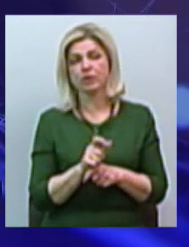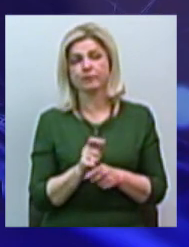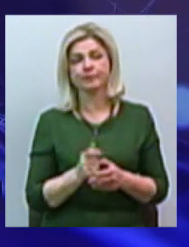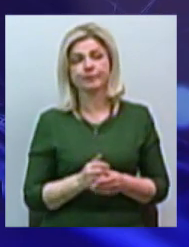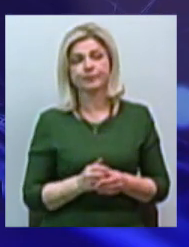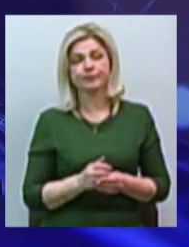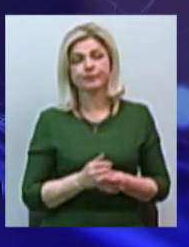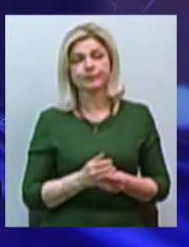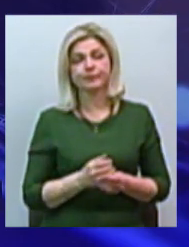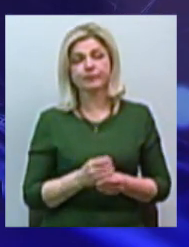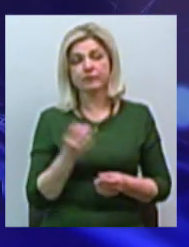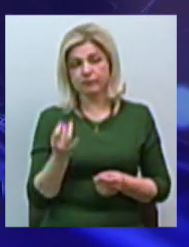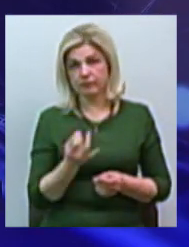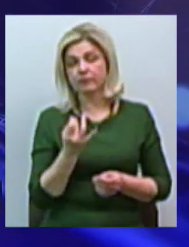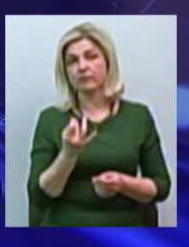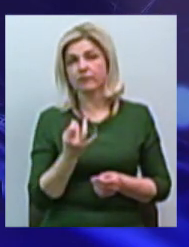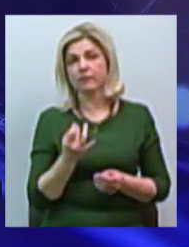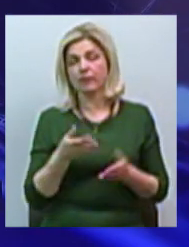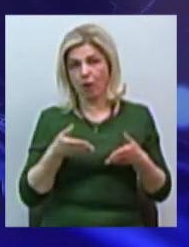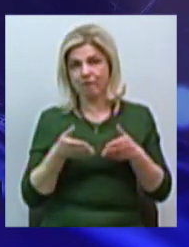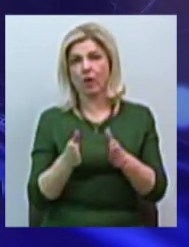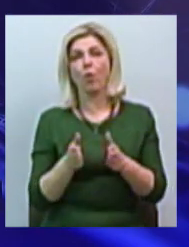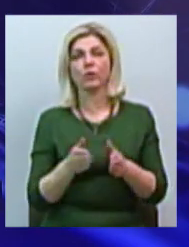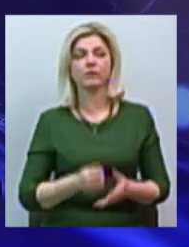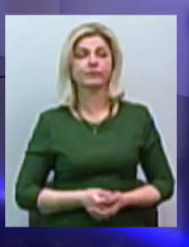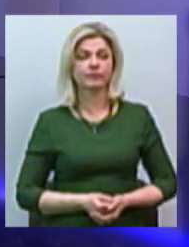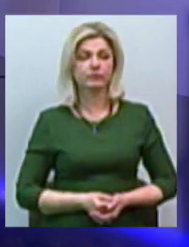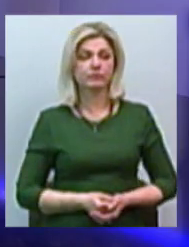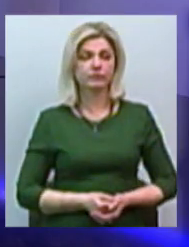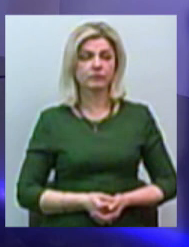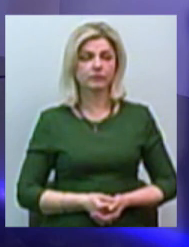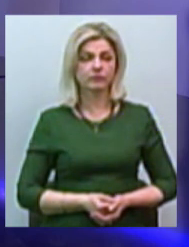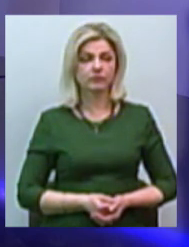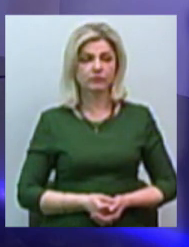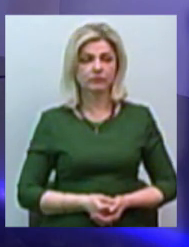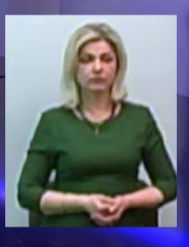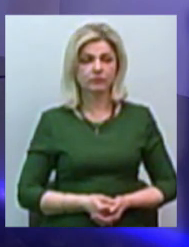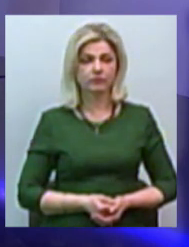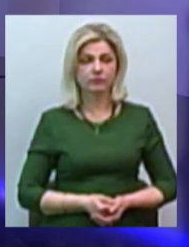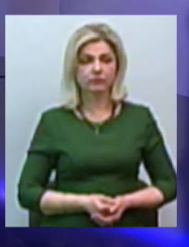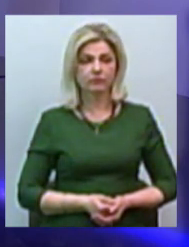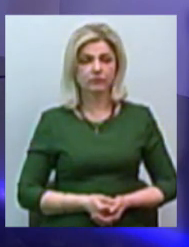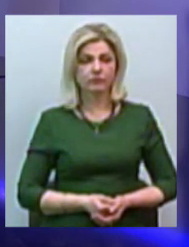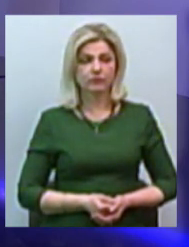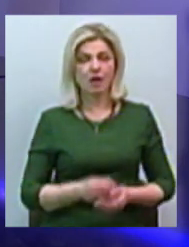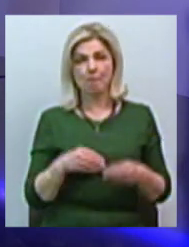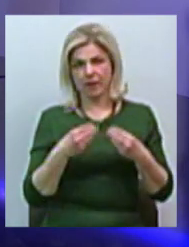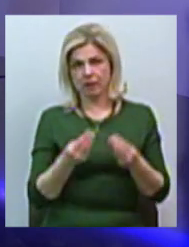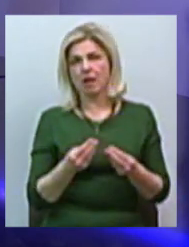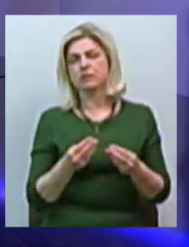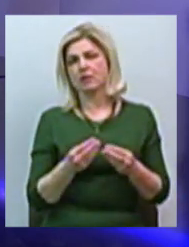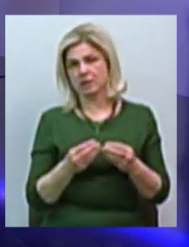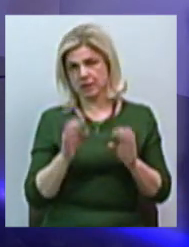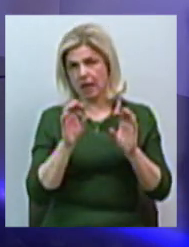інтересний ход. І воно придасть і статусу Україні